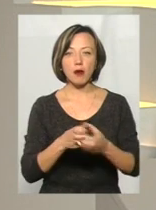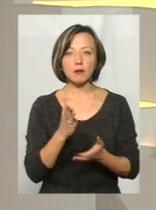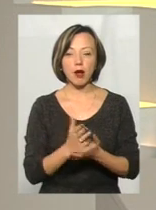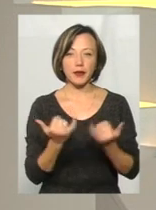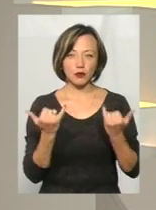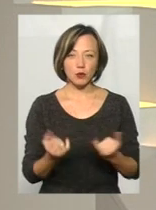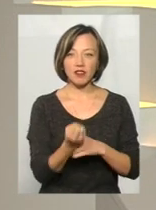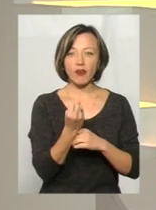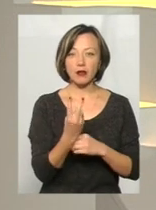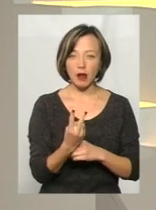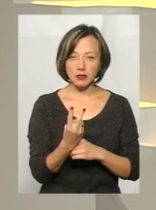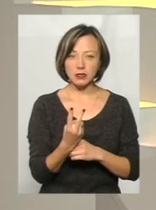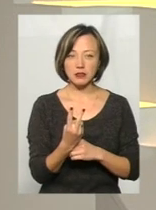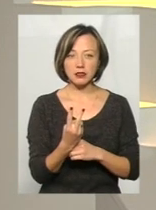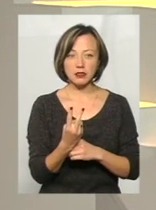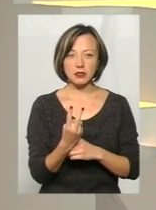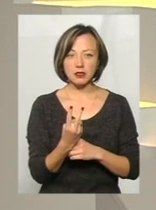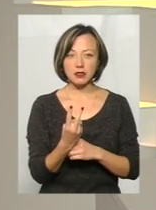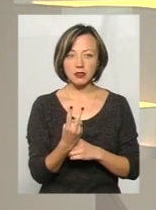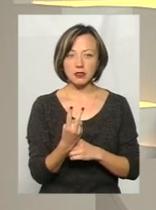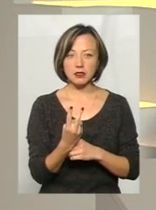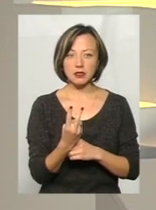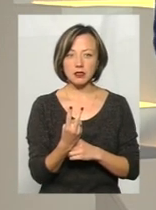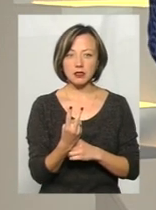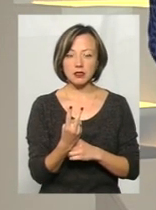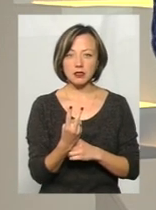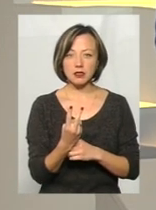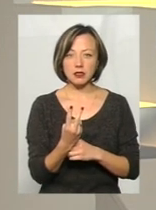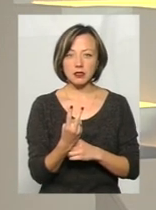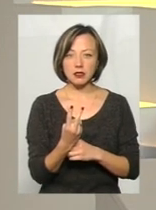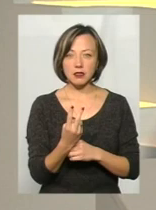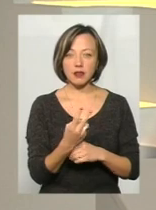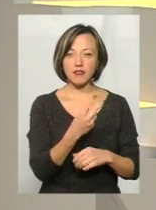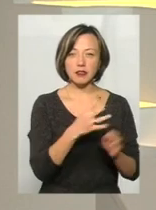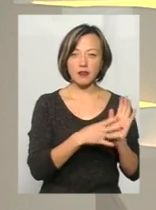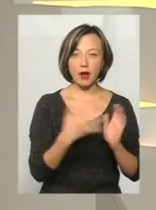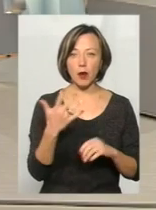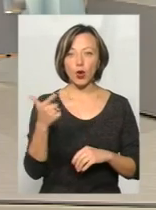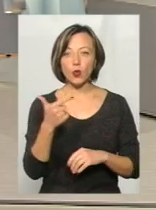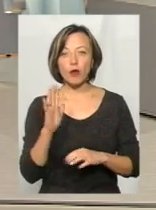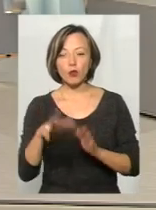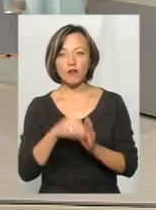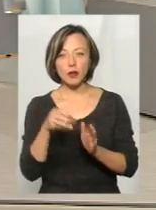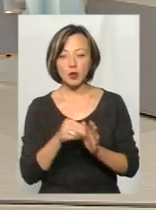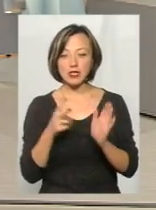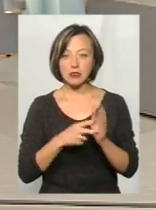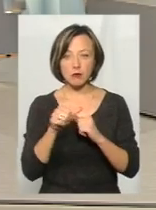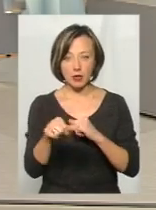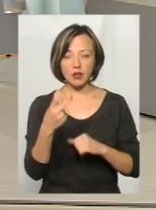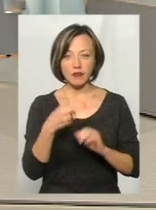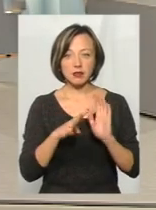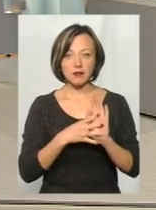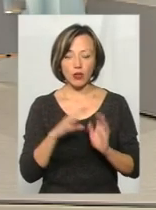на сьогодні, 29 і 5 грудня йдуть на вибори, 7 з яких, власне,